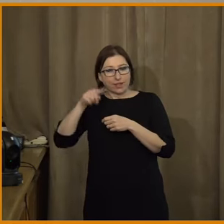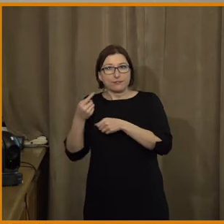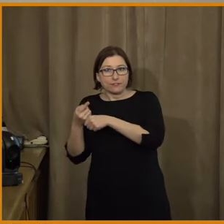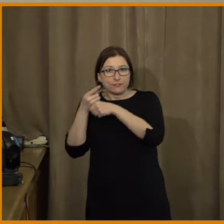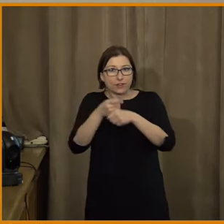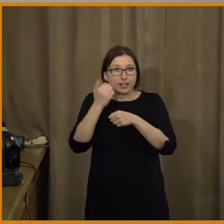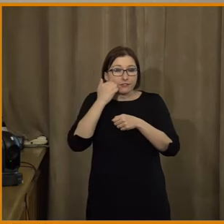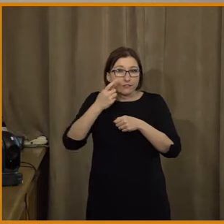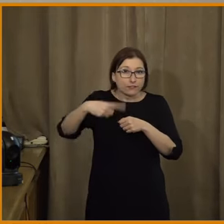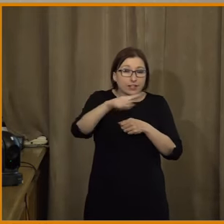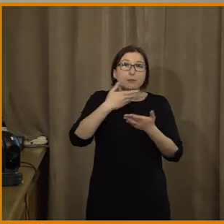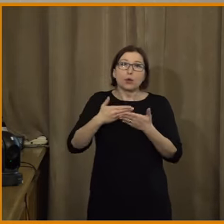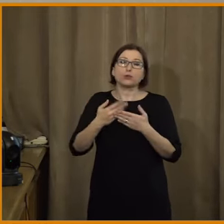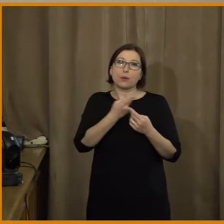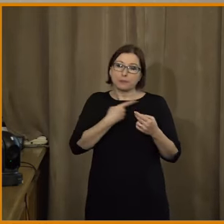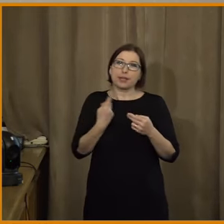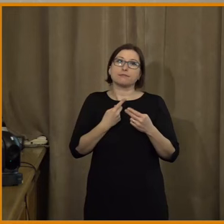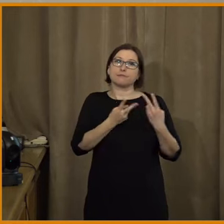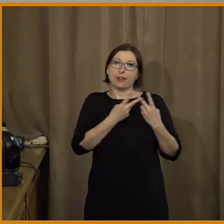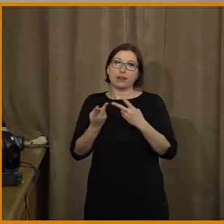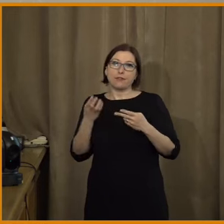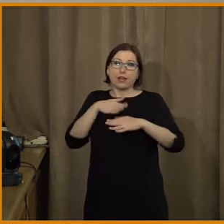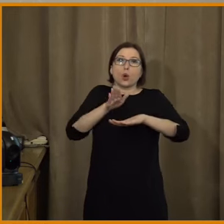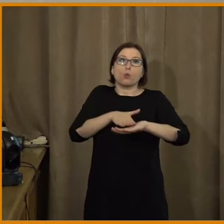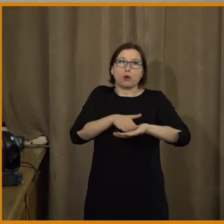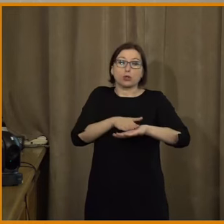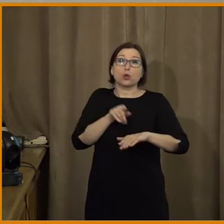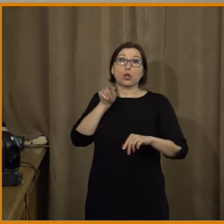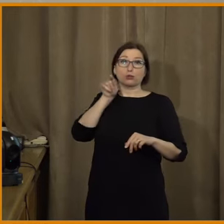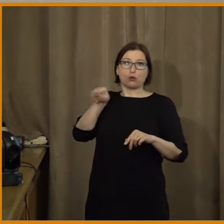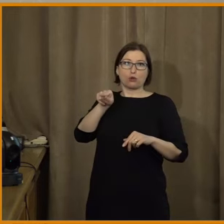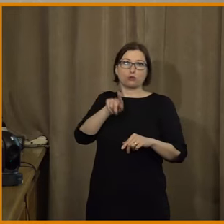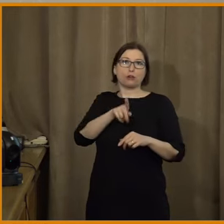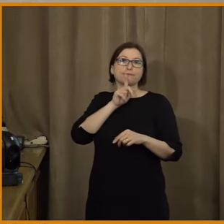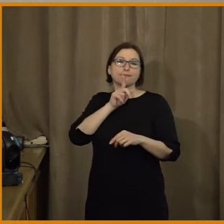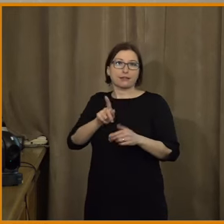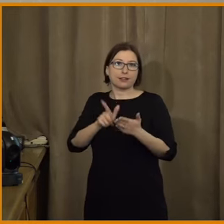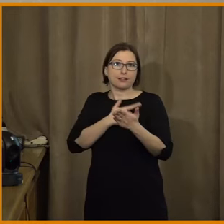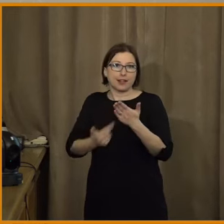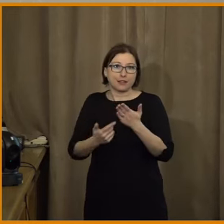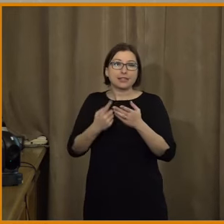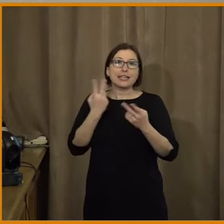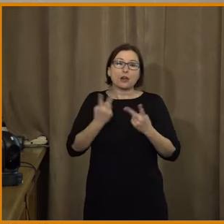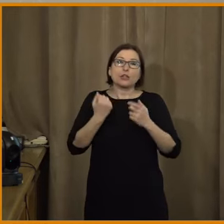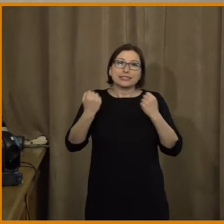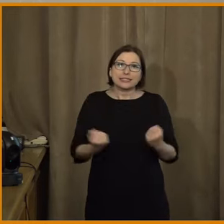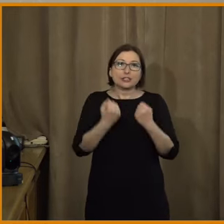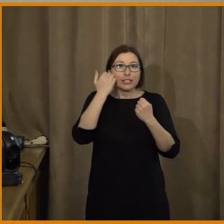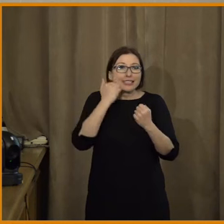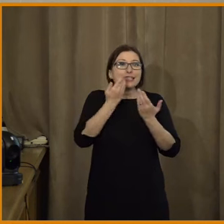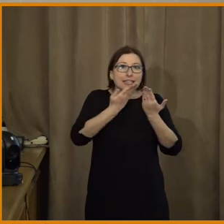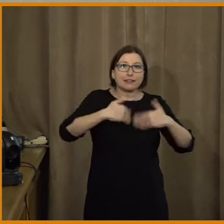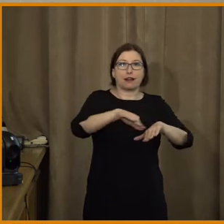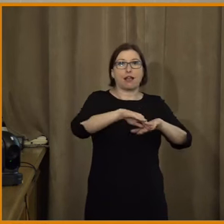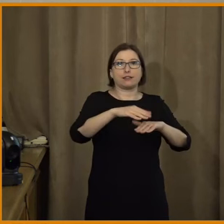ty oběti. Je to něco, co můžeme upozornit jako na naší jasnou snahu prostě těch lidí chránit.